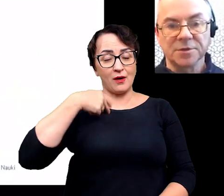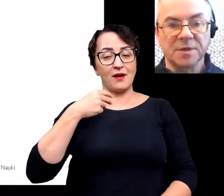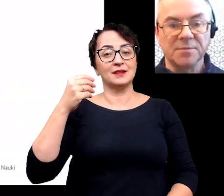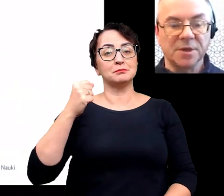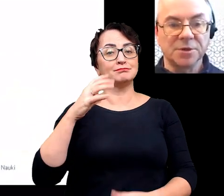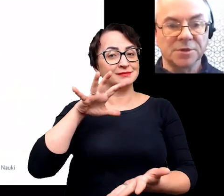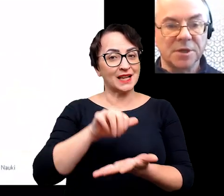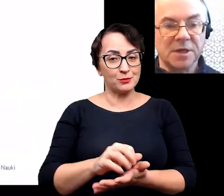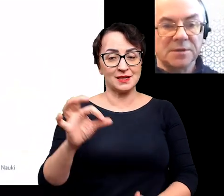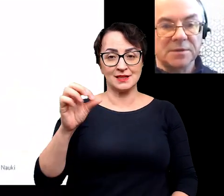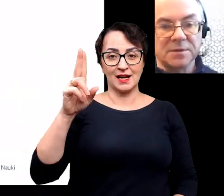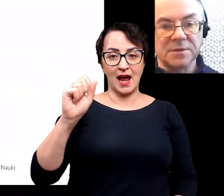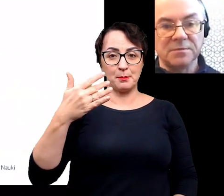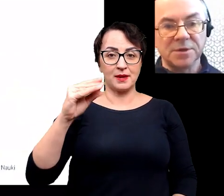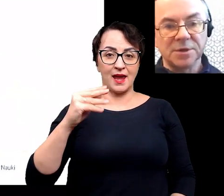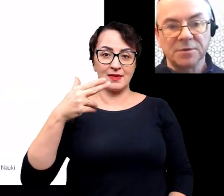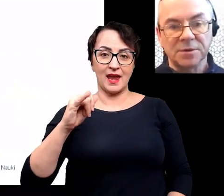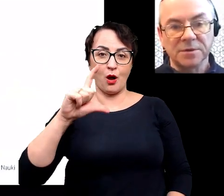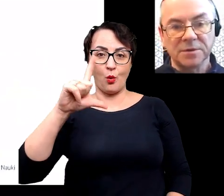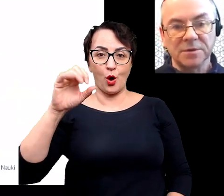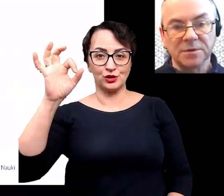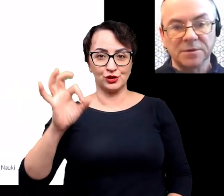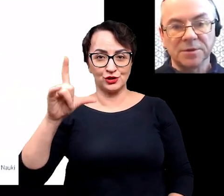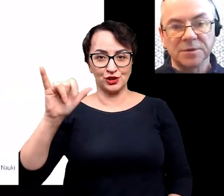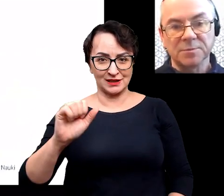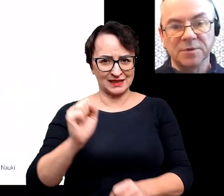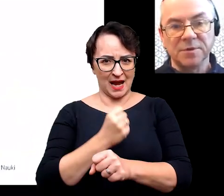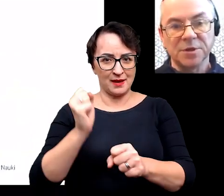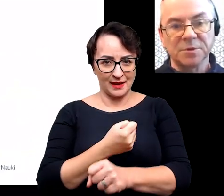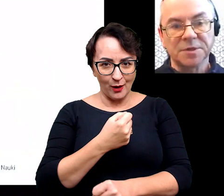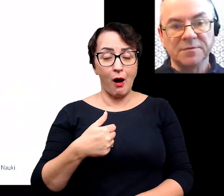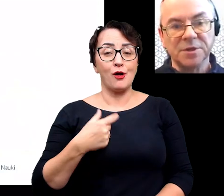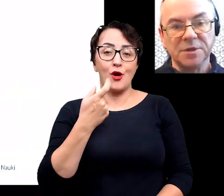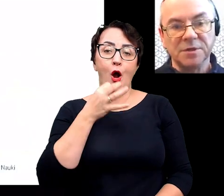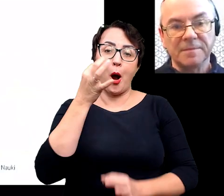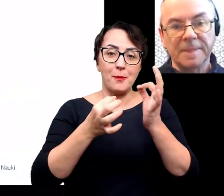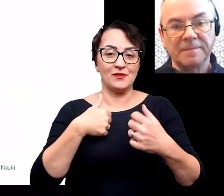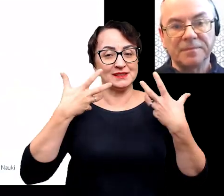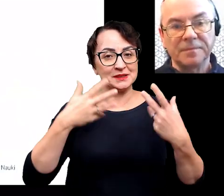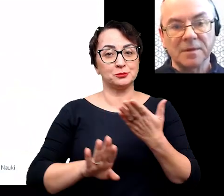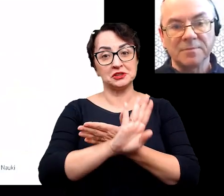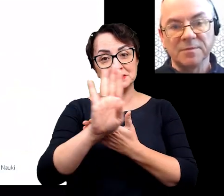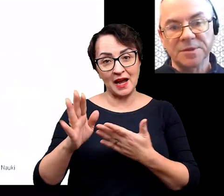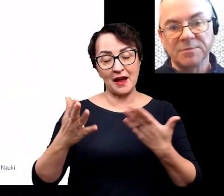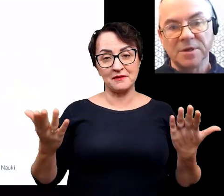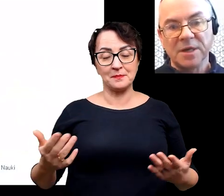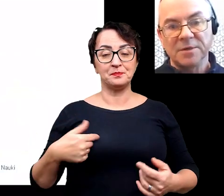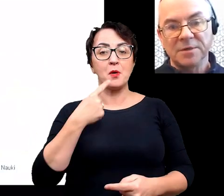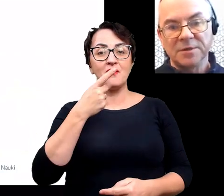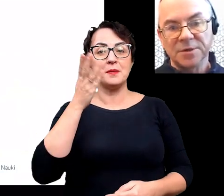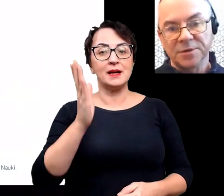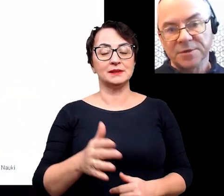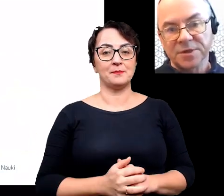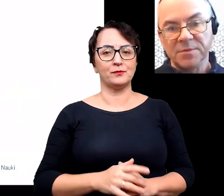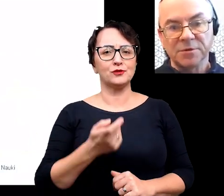Ja coś o tych skamieniałościach będę chciał tutaj coś powiedzieć, przedstawić i powiemy sobie,